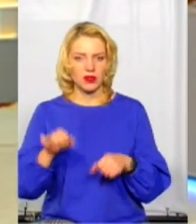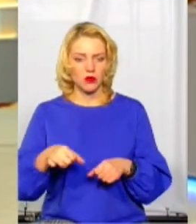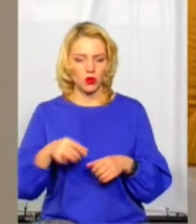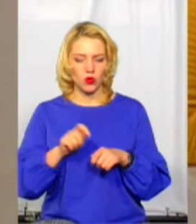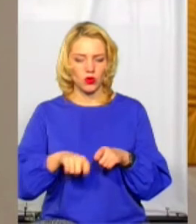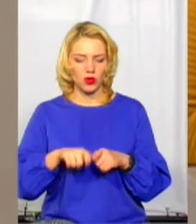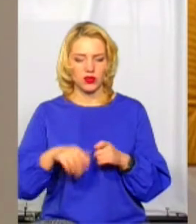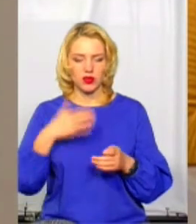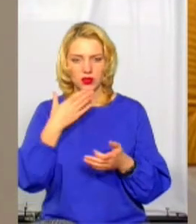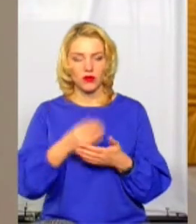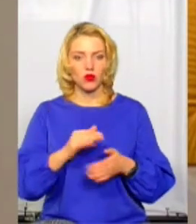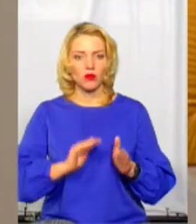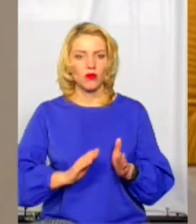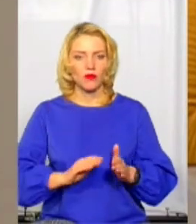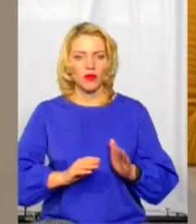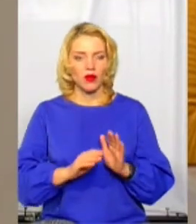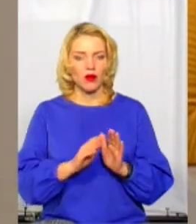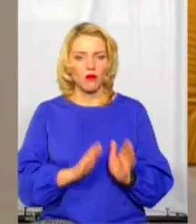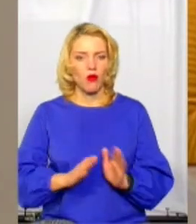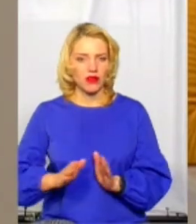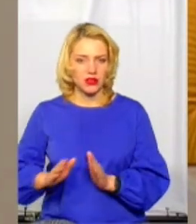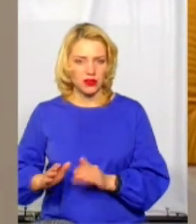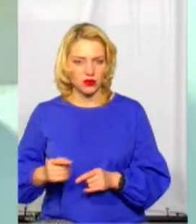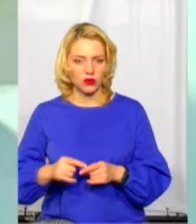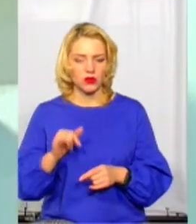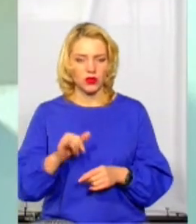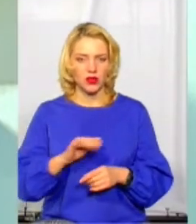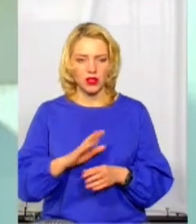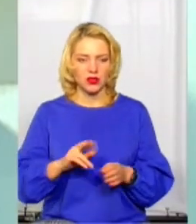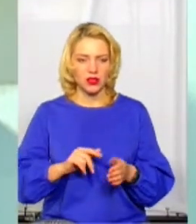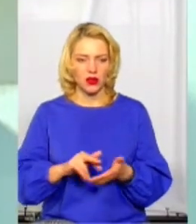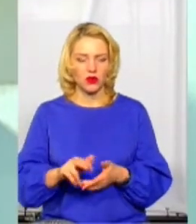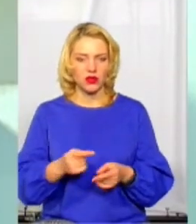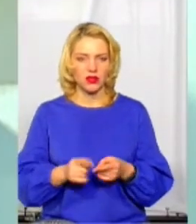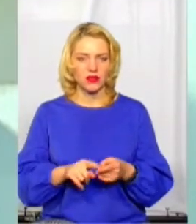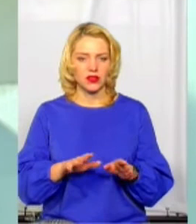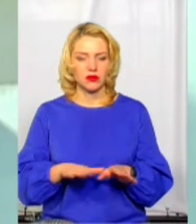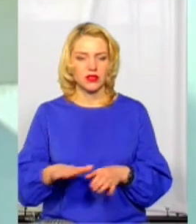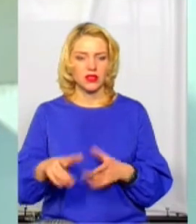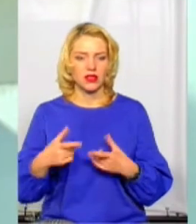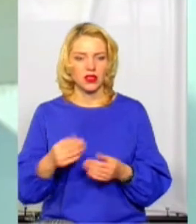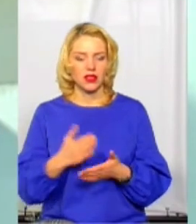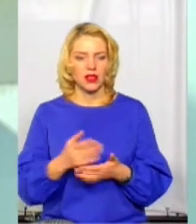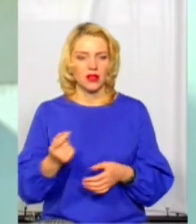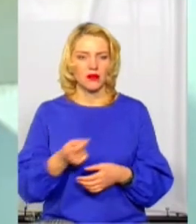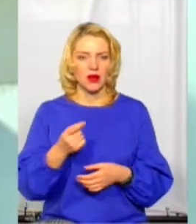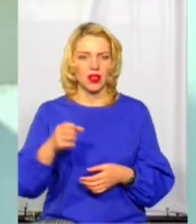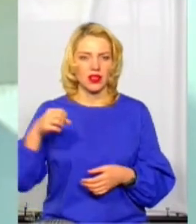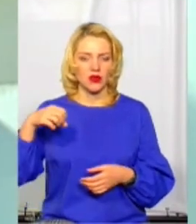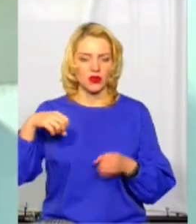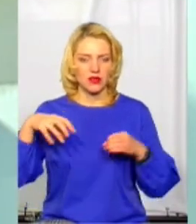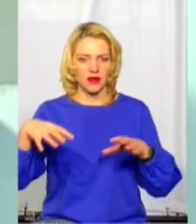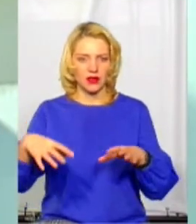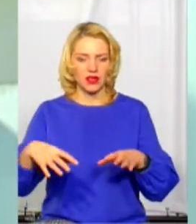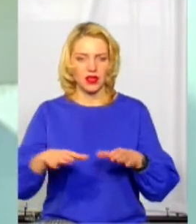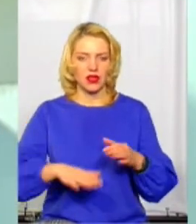поведінку і спостерігати за тим, що відбувається навколо. Не заходити в ті місця, де є малоосвітлювальна територія.